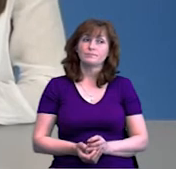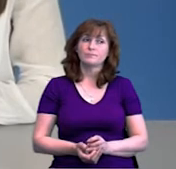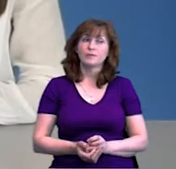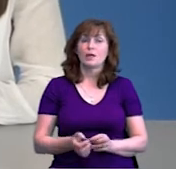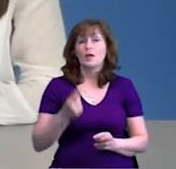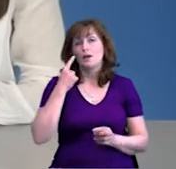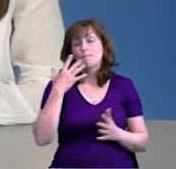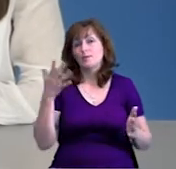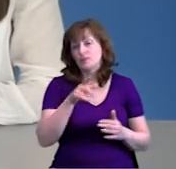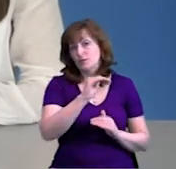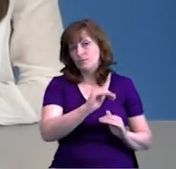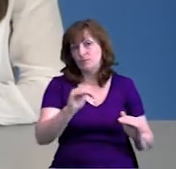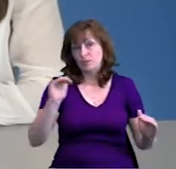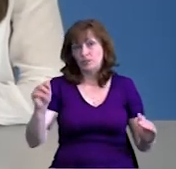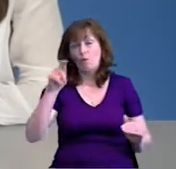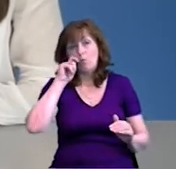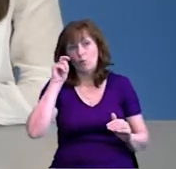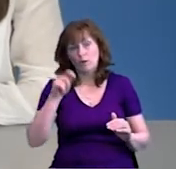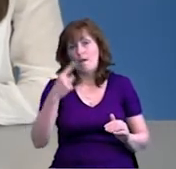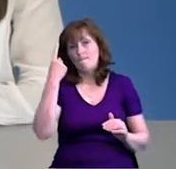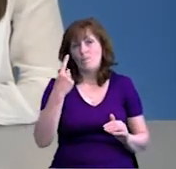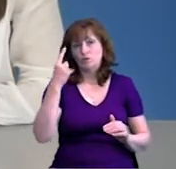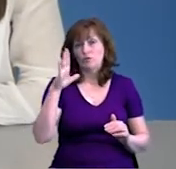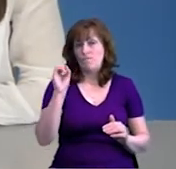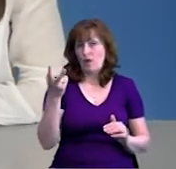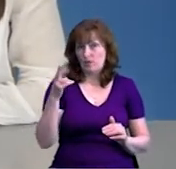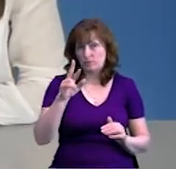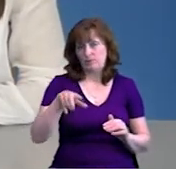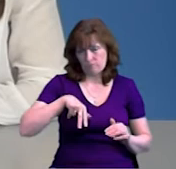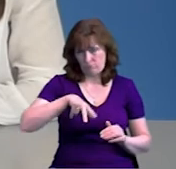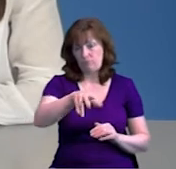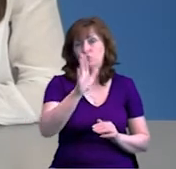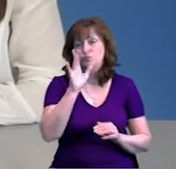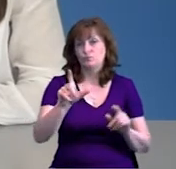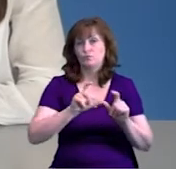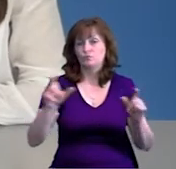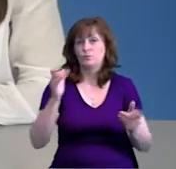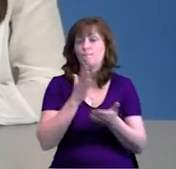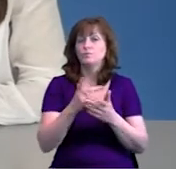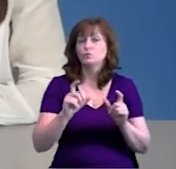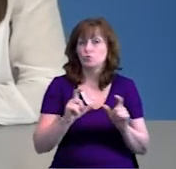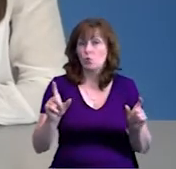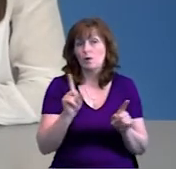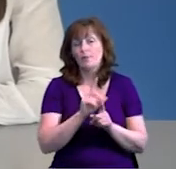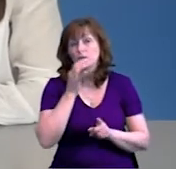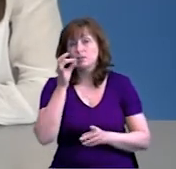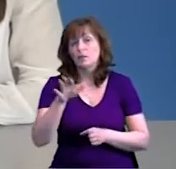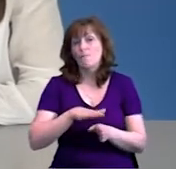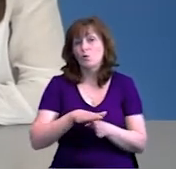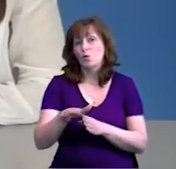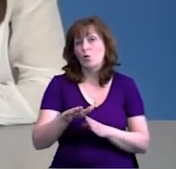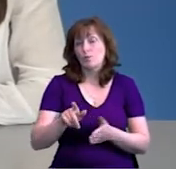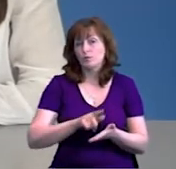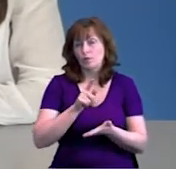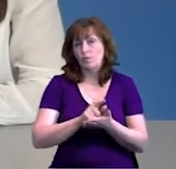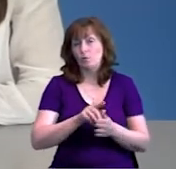Більшість дітей в Україні 1 вересня підуть до школи. Про це сьогодні під час робочої поїздки до Чернігова сказав виконуючий обов